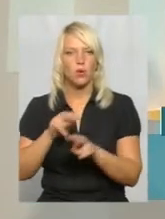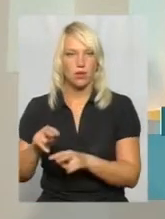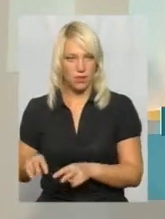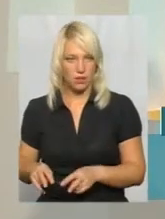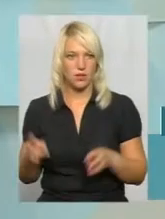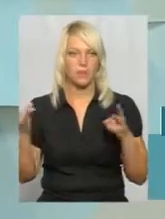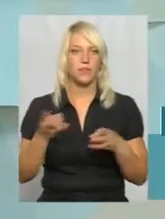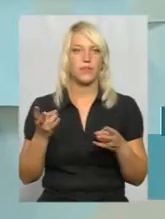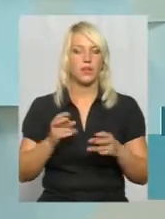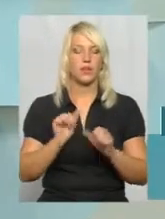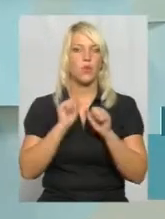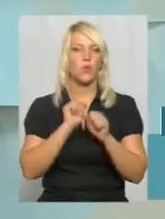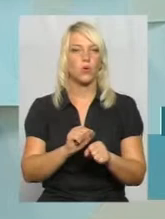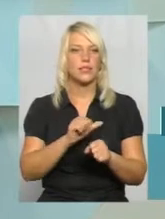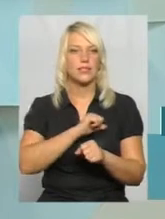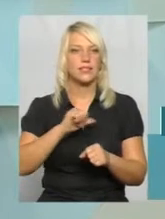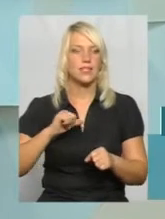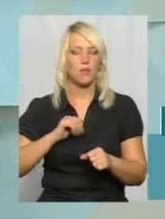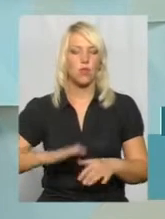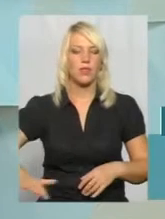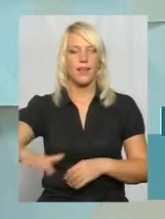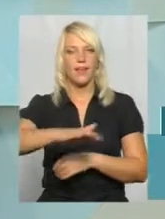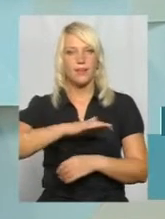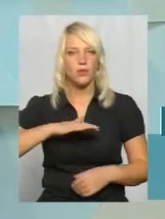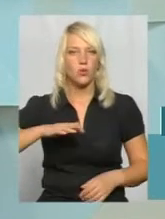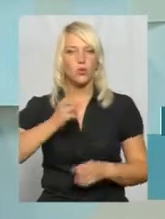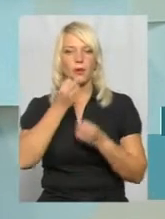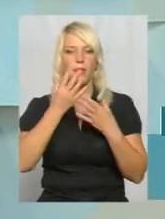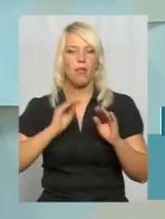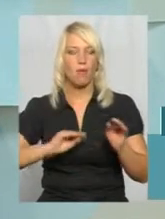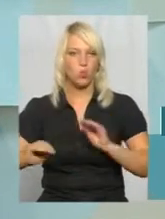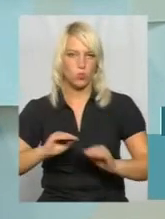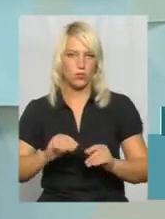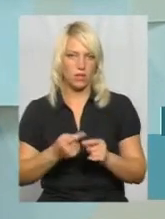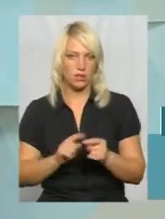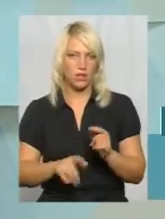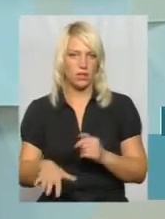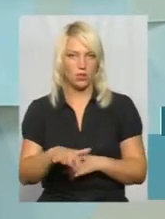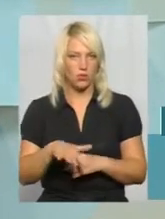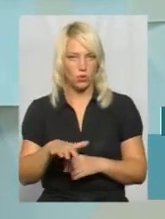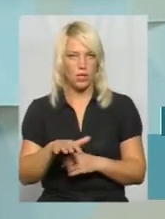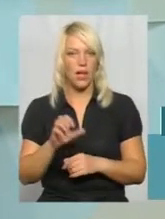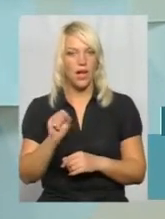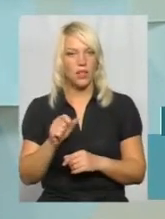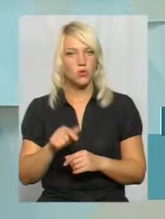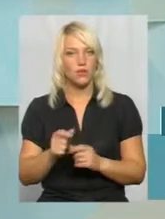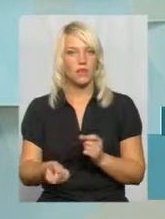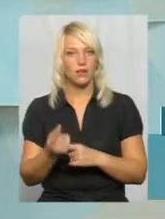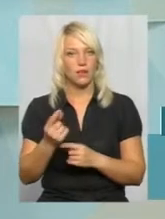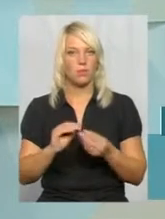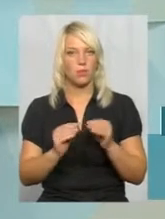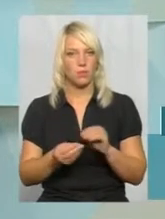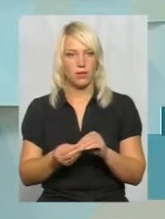Потрібно охороняти саму і територію, і благоустріч цієї території. А от тут же виникають проблеми.